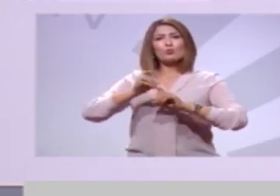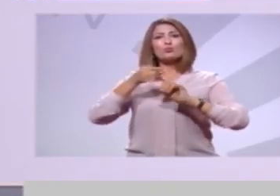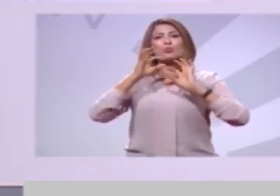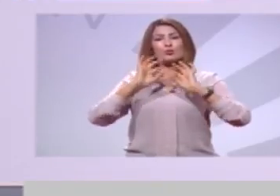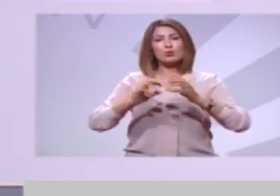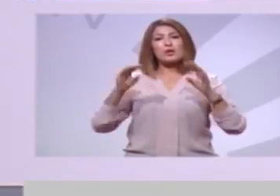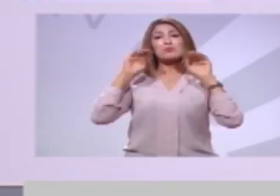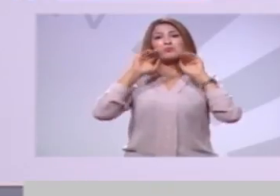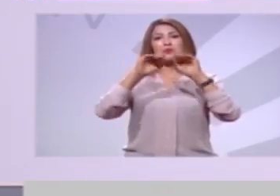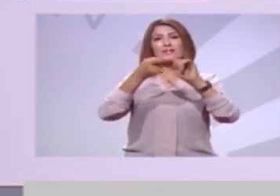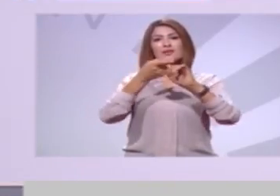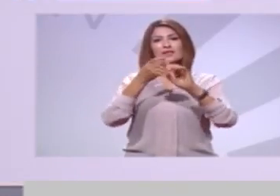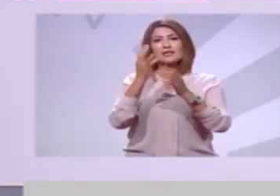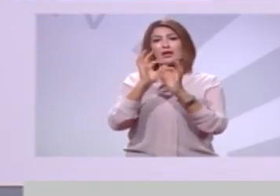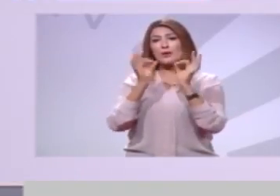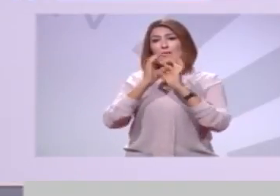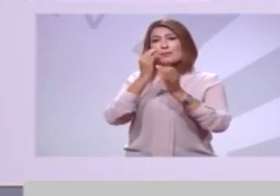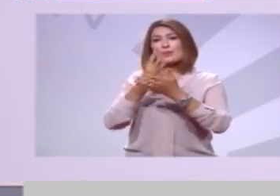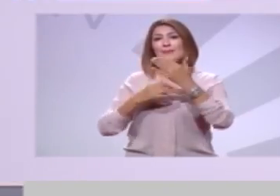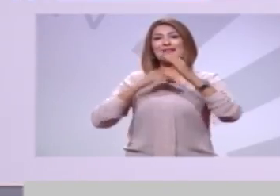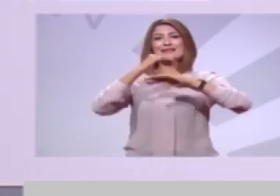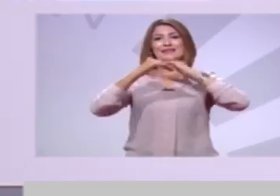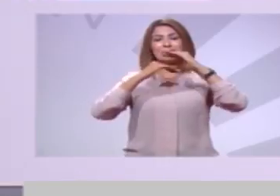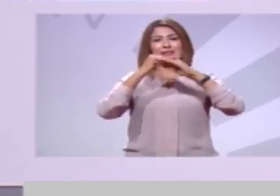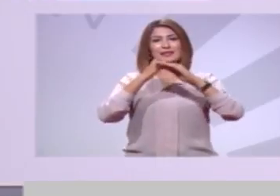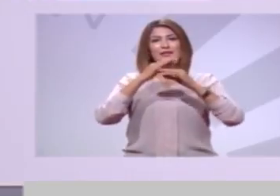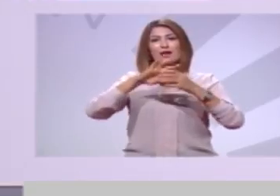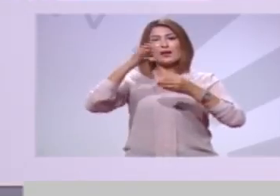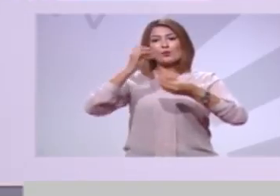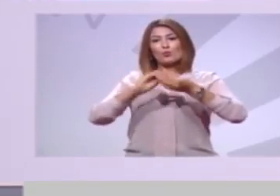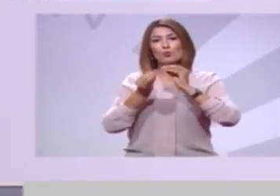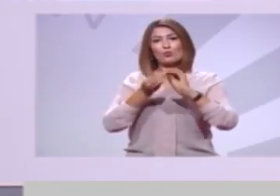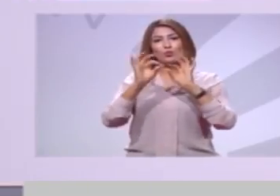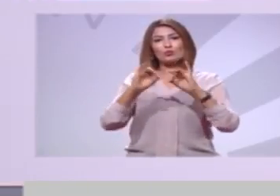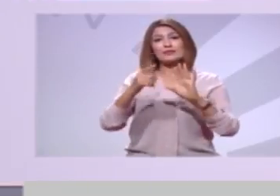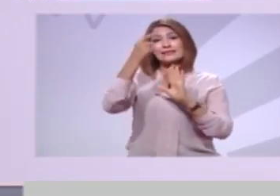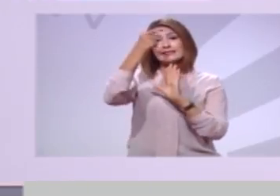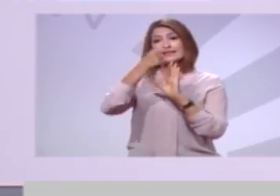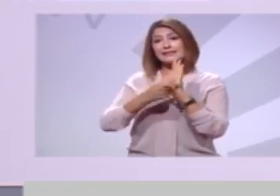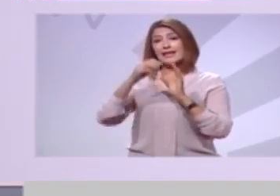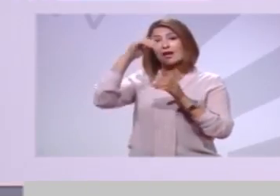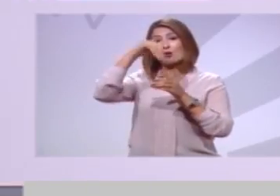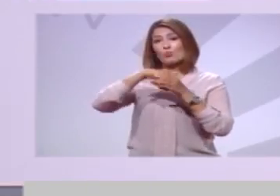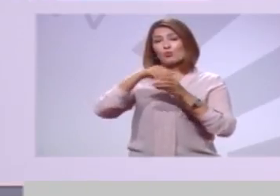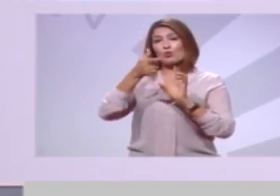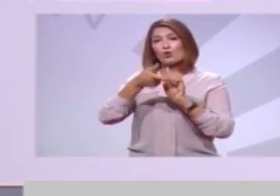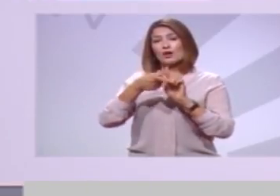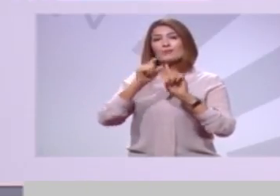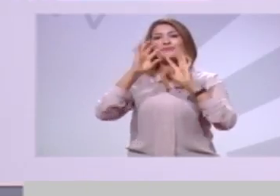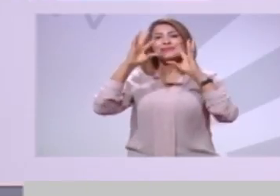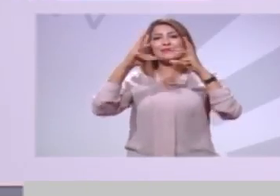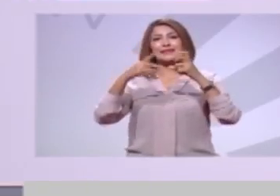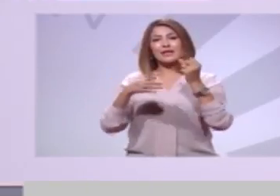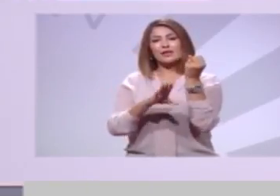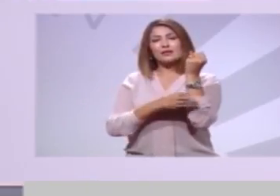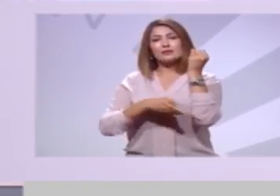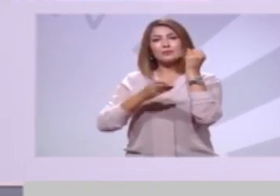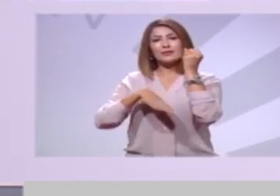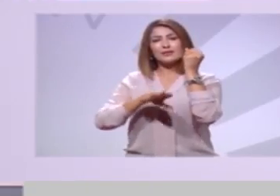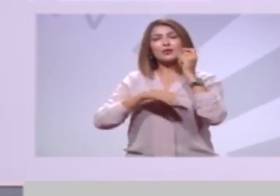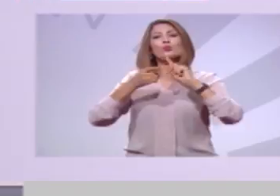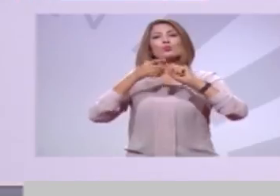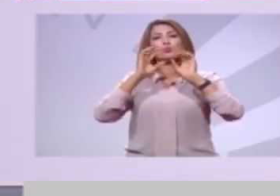مناطقنا غايب عليها التنمية والفلاح مشلق يشكون يحلوا مشاكله انتخبوا قائمة البنية التحتية والفلاحة أولوية وشعارها التركتور